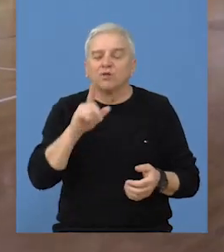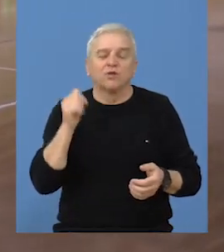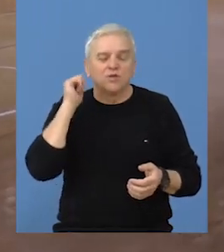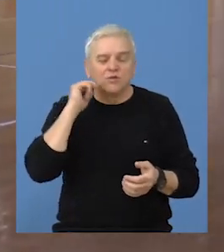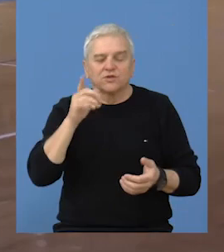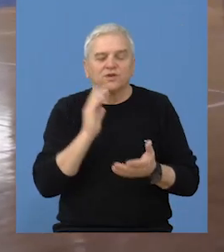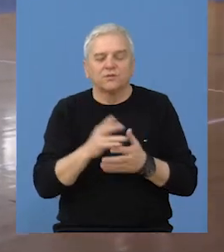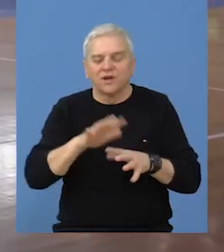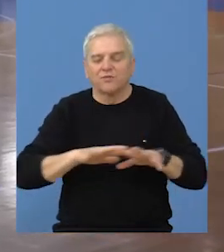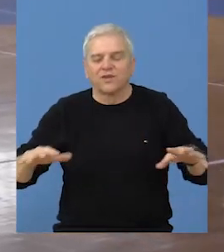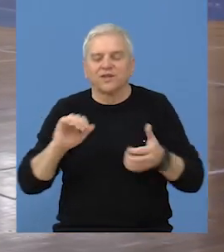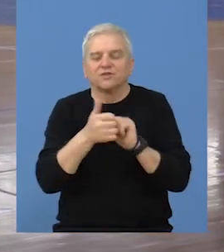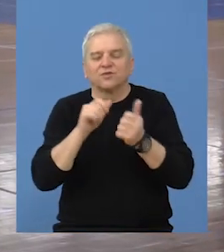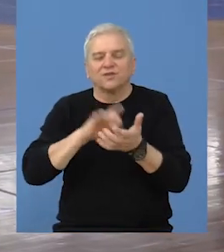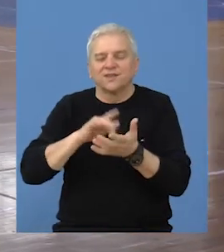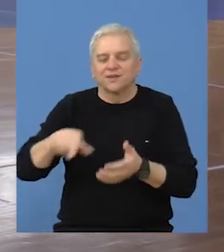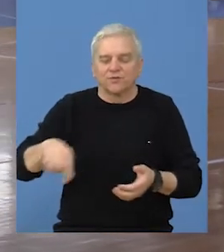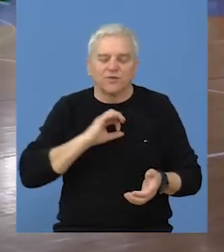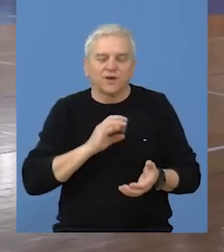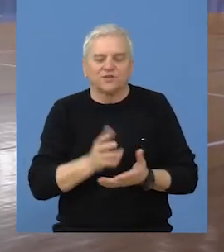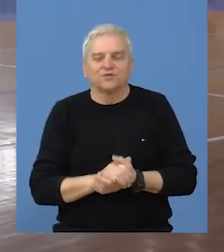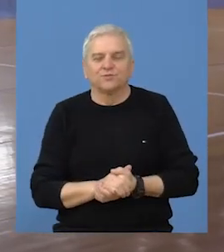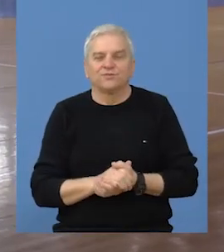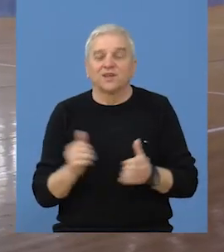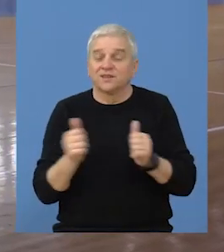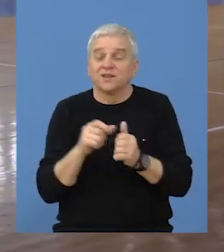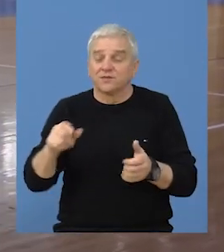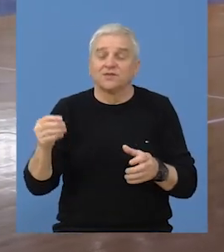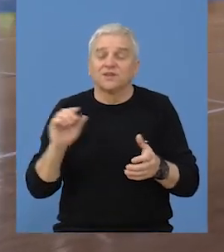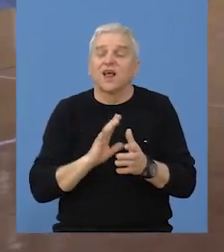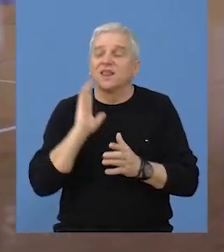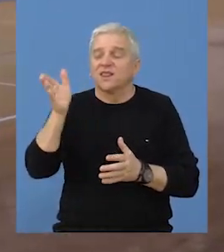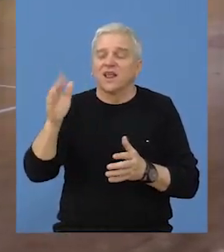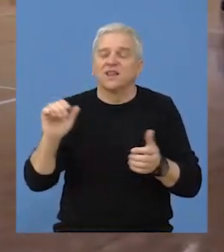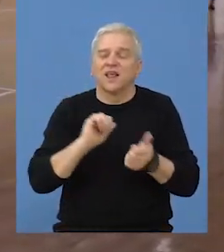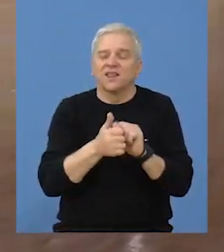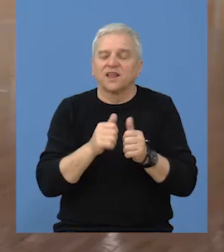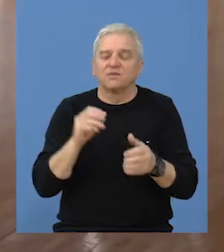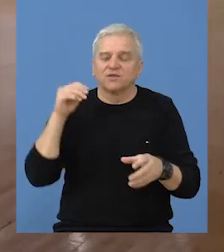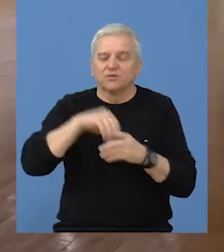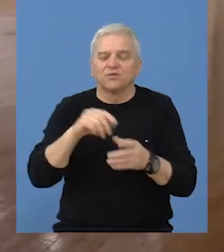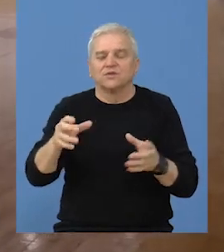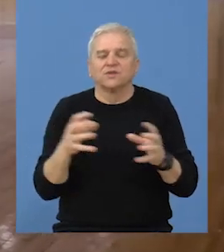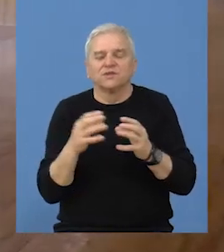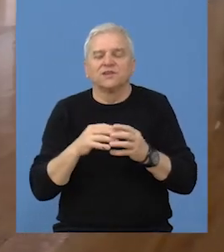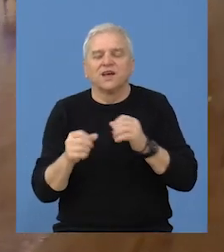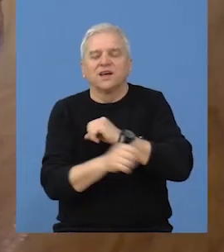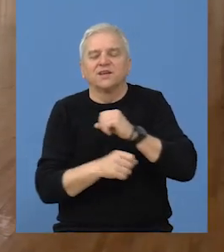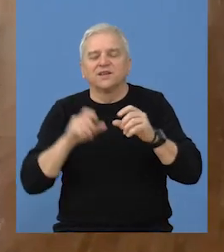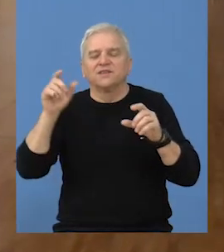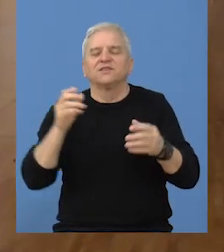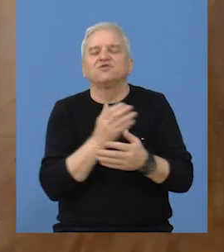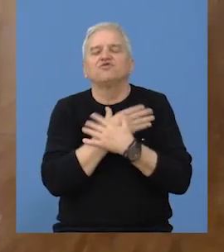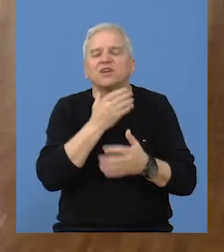koje se juče odigravalo na parketu sportskog centra u Bečaju. Pored njih, u dalje takmičenje plasirala se i ekipa